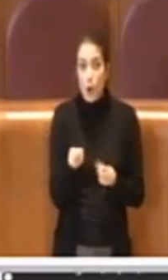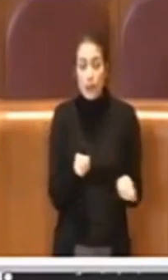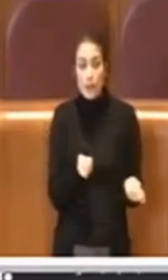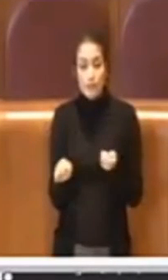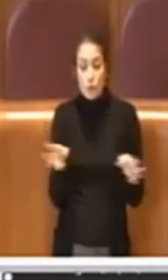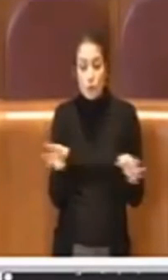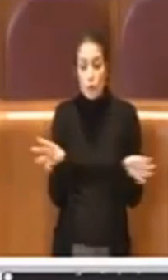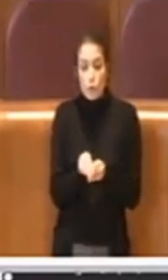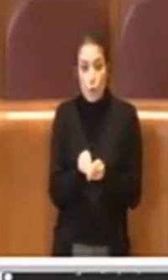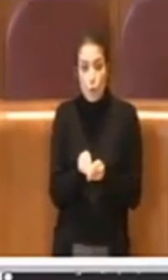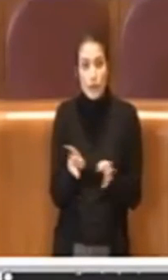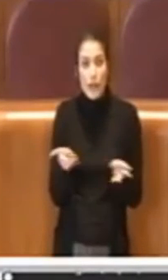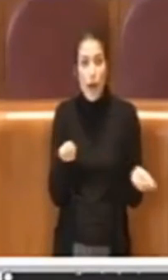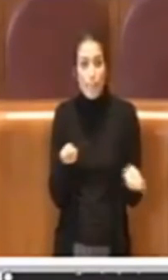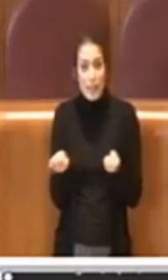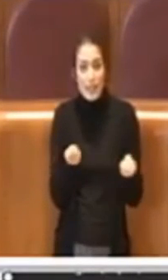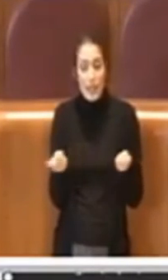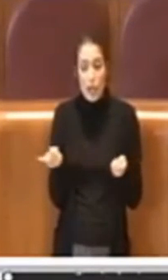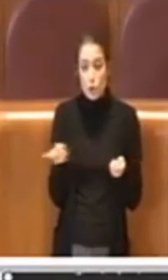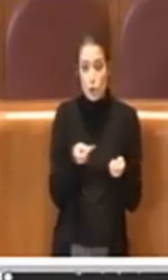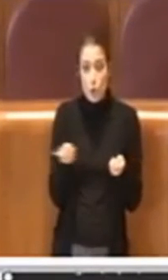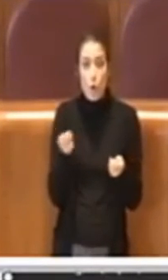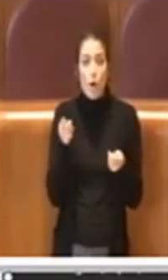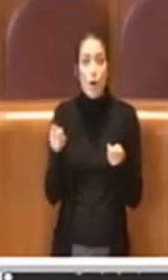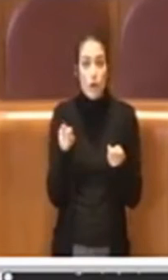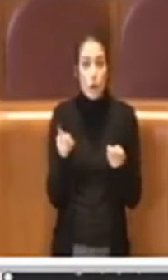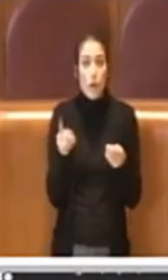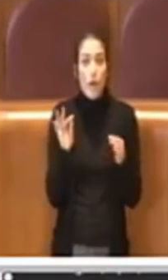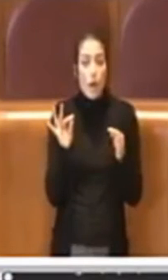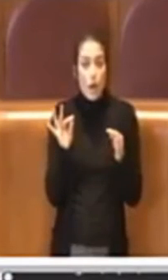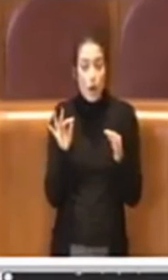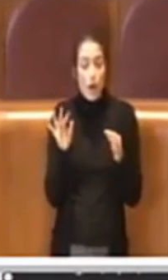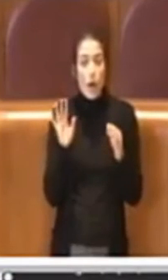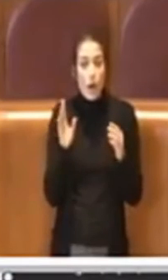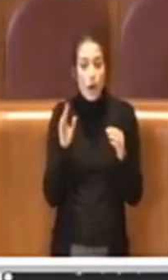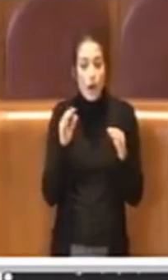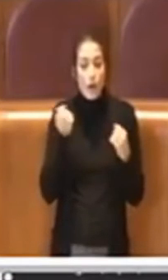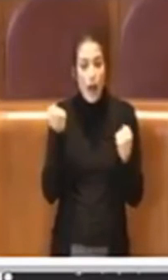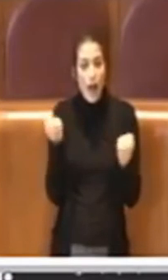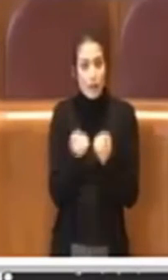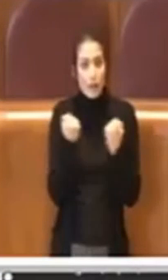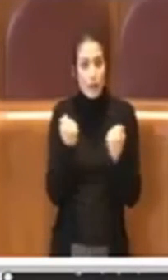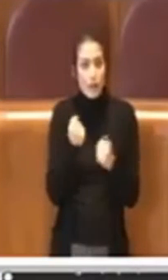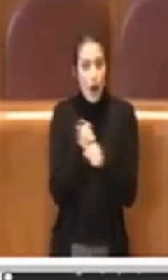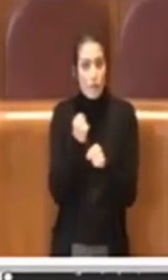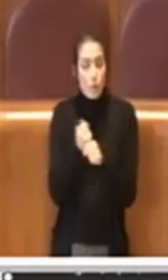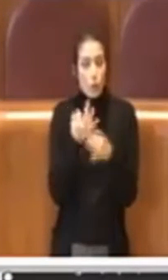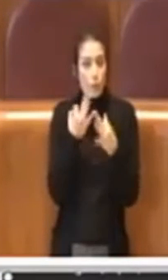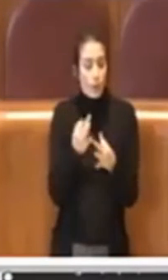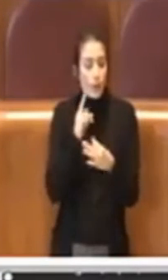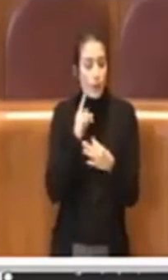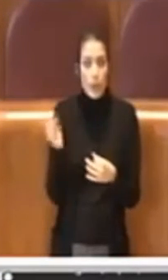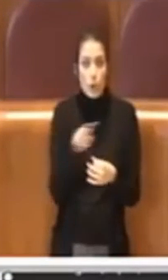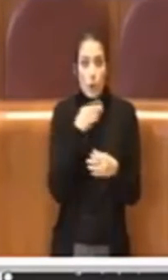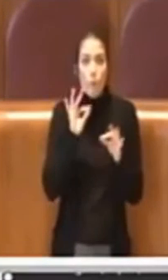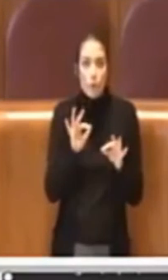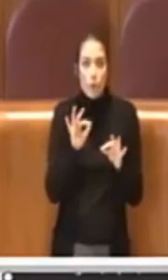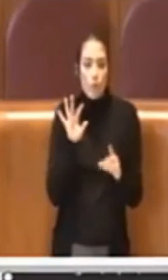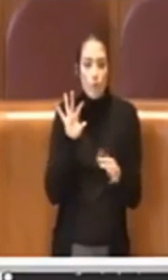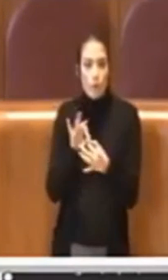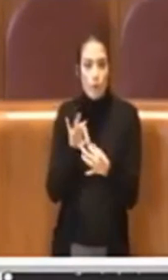giunta e questa amministrazione hanno messo in campo sono proprio sui bilanci, io vorrei ricordare poi